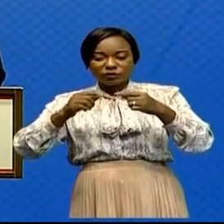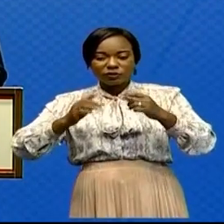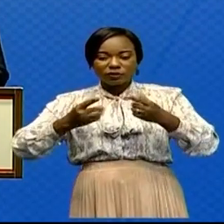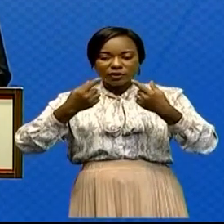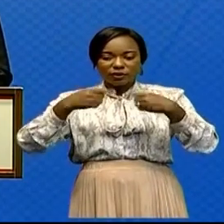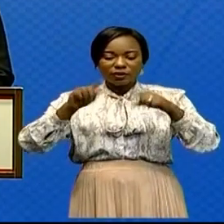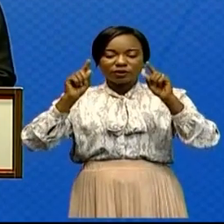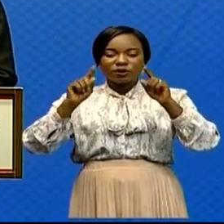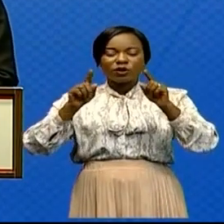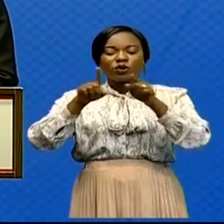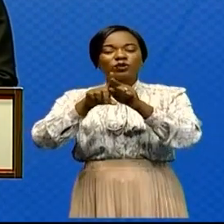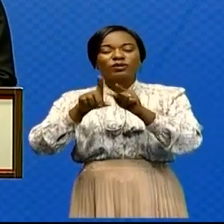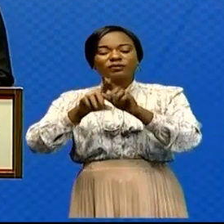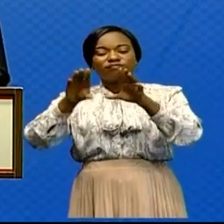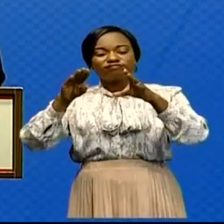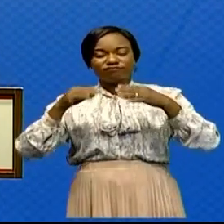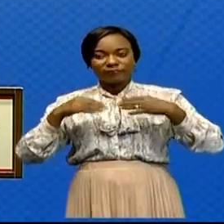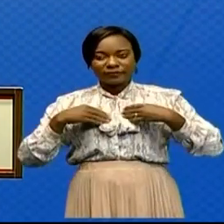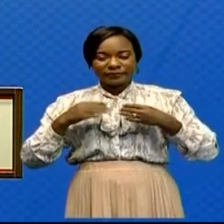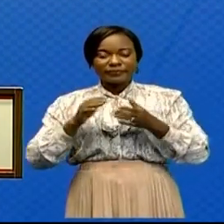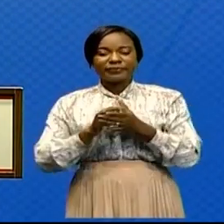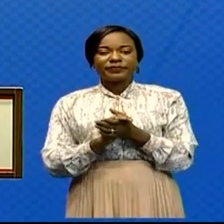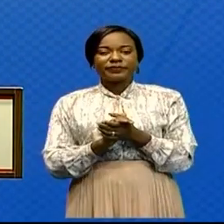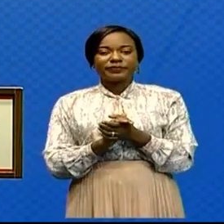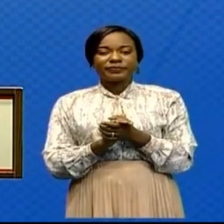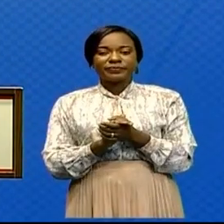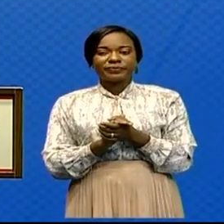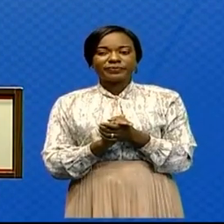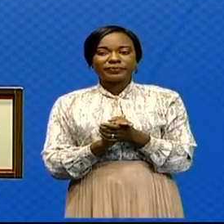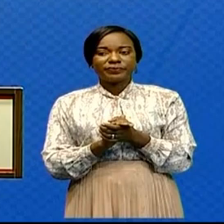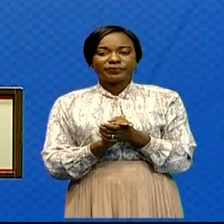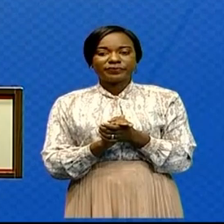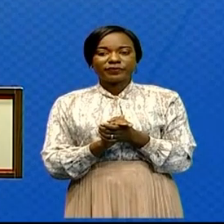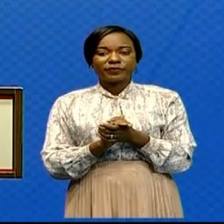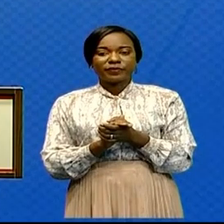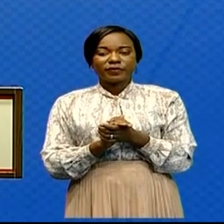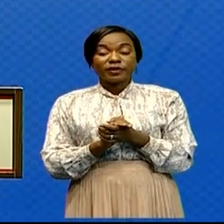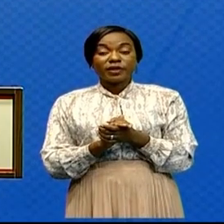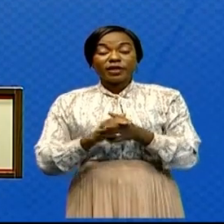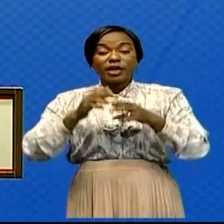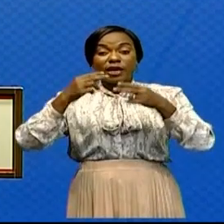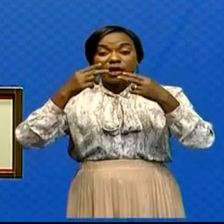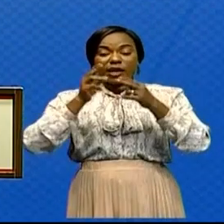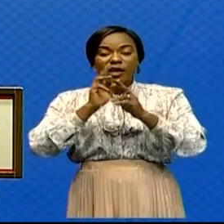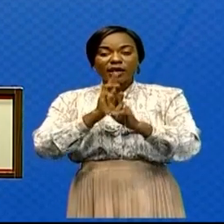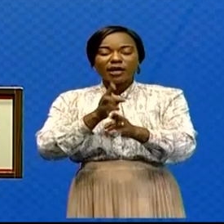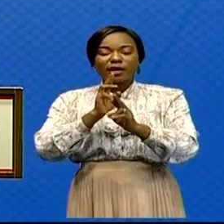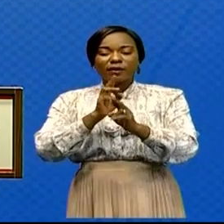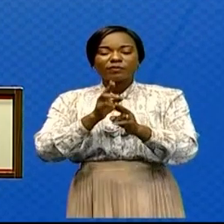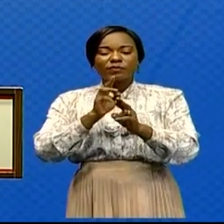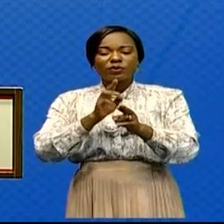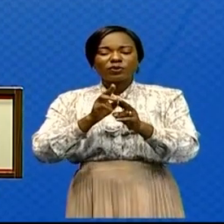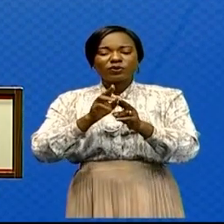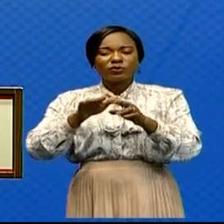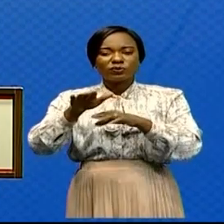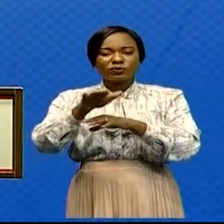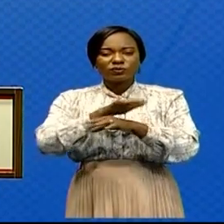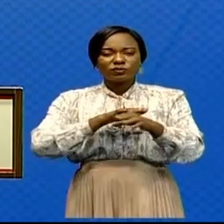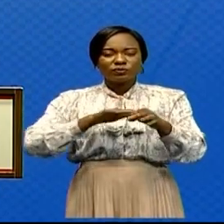ce dossier a été adopté. Du rapport sur la lutte contre la fraude minière,